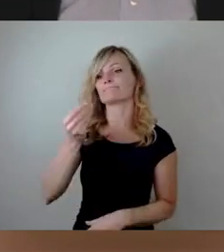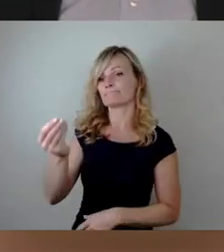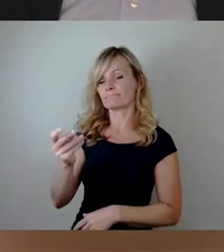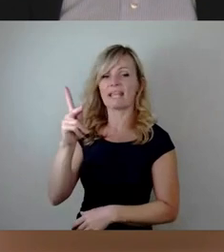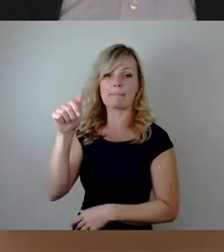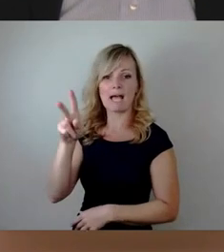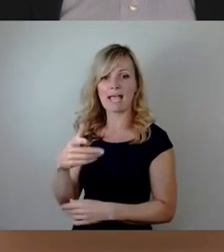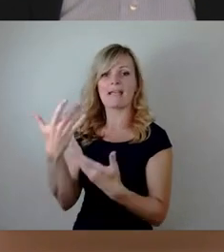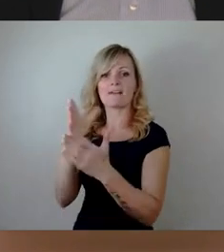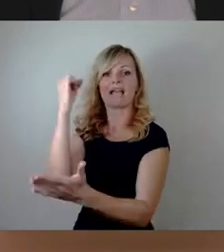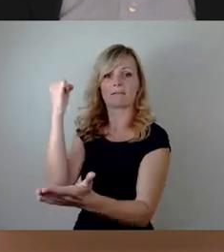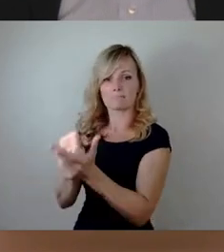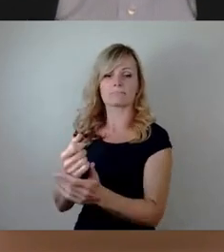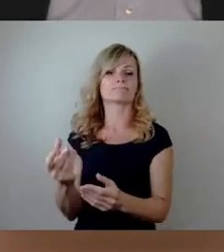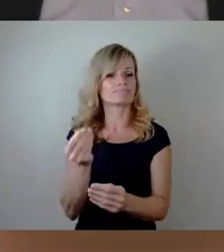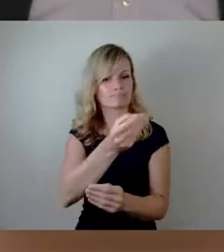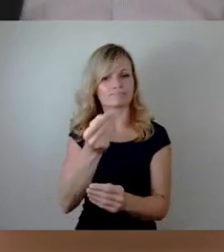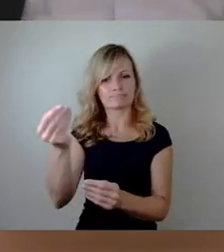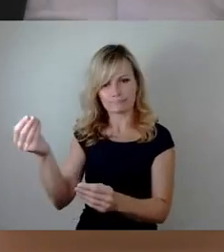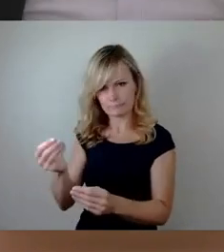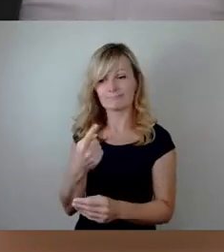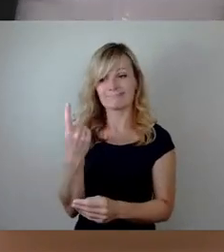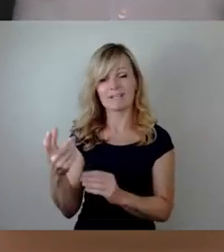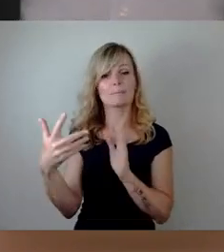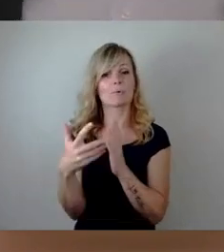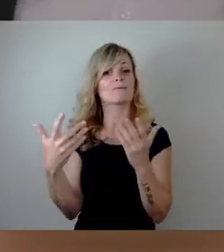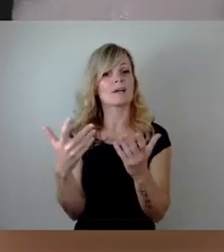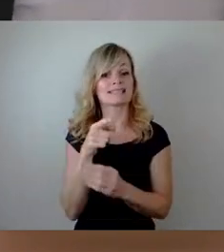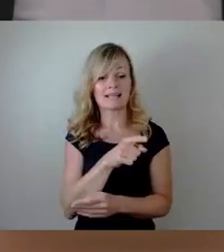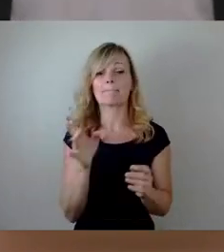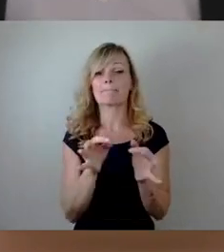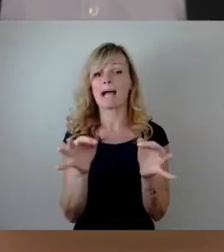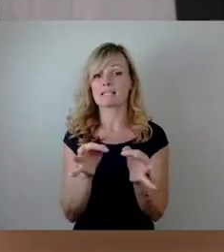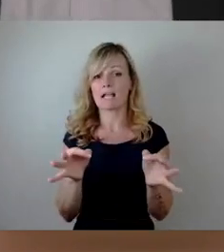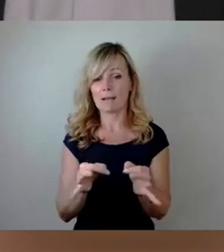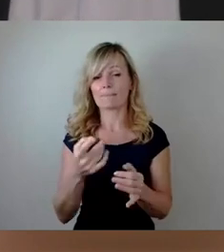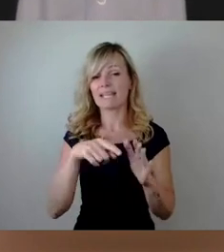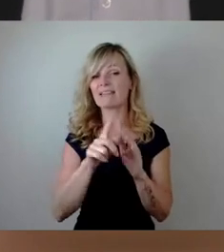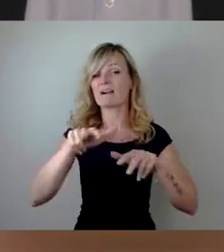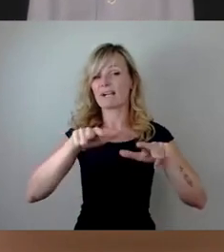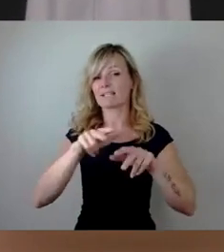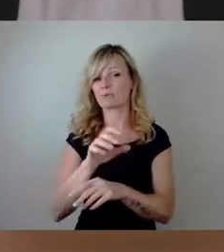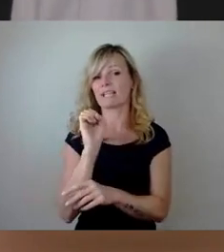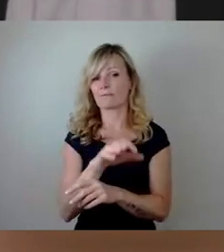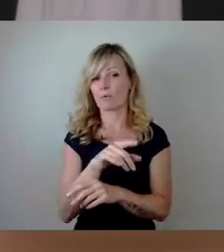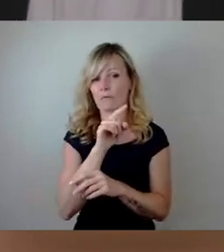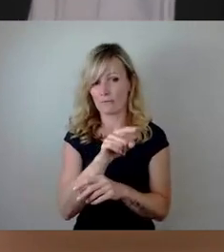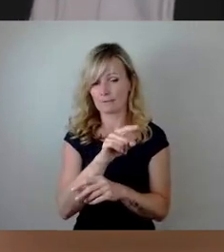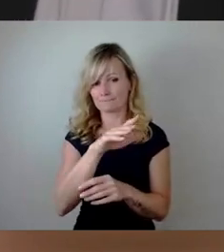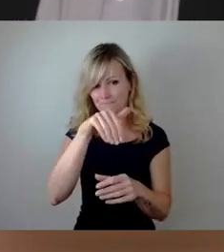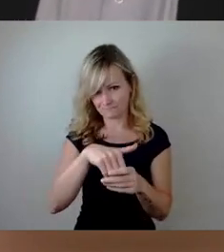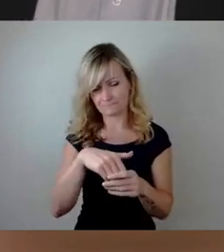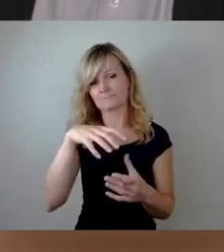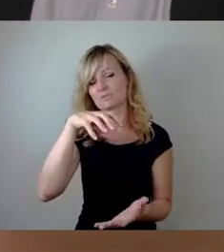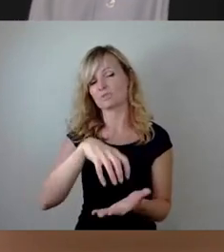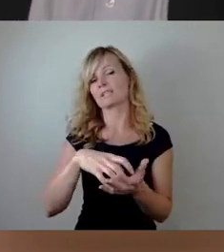jetzt eines, ist die Maßnahme in dem Verwaltungsentwurf der Stadtverwaltung